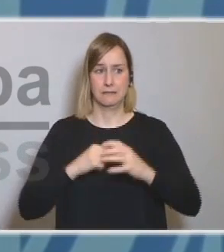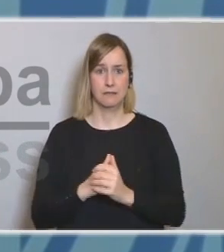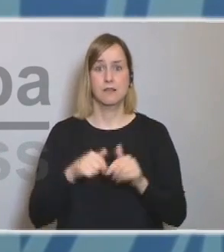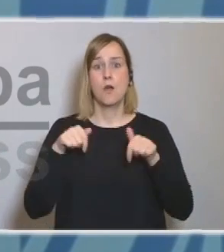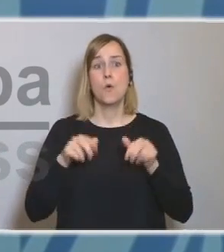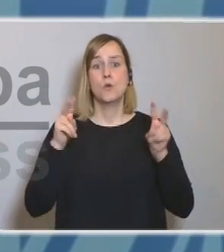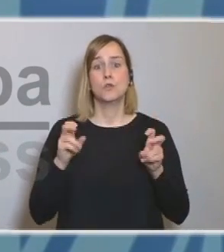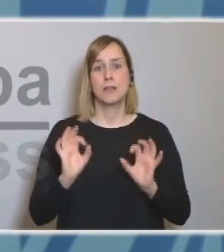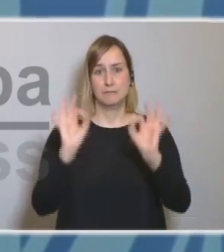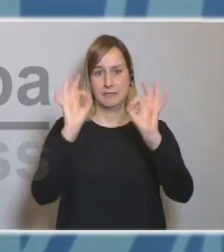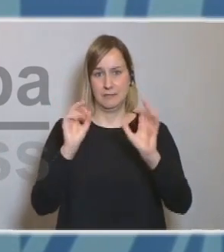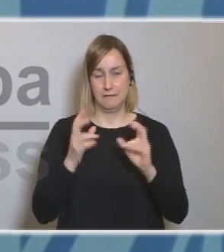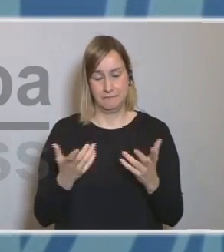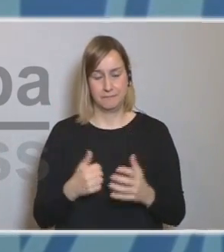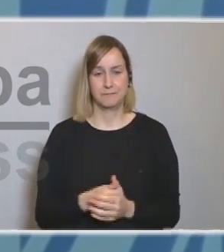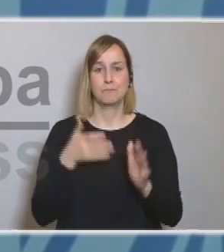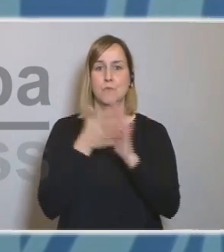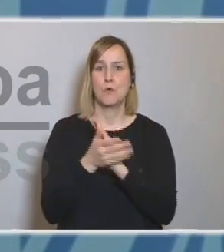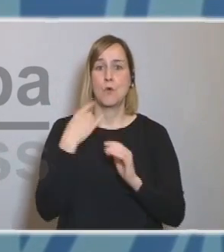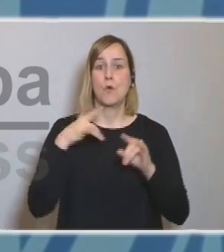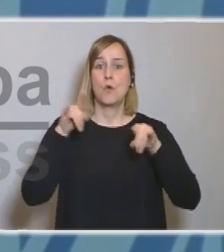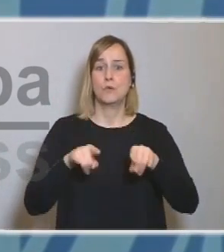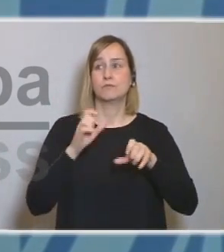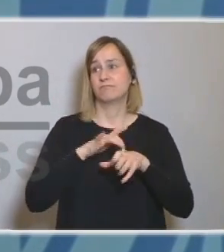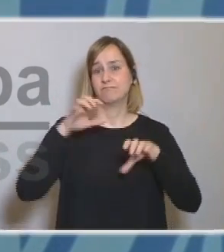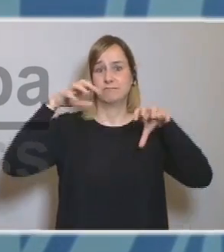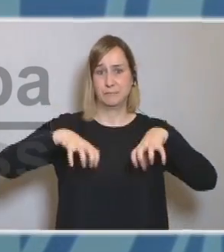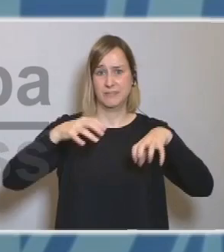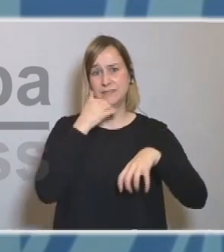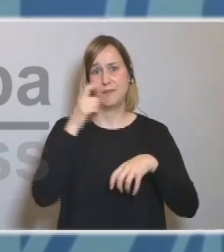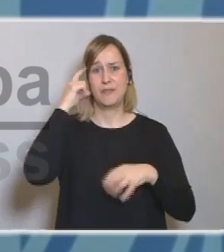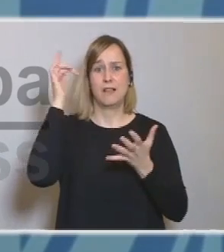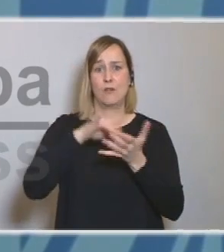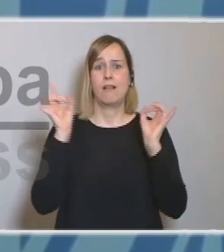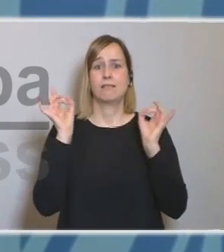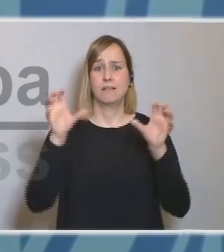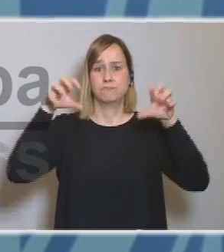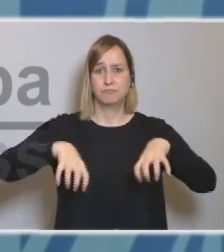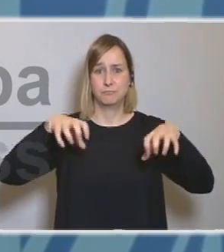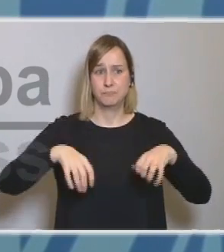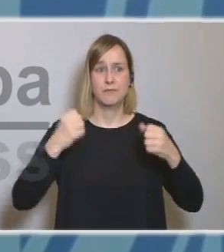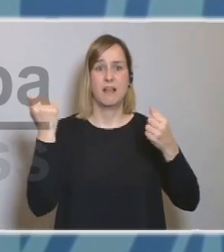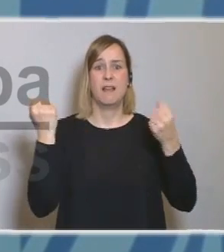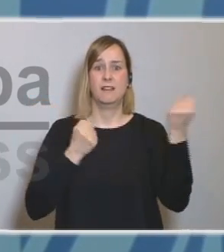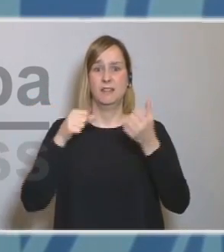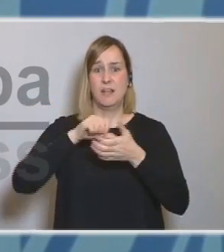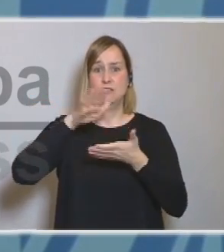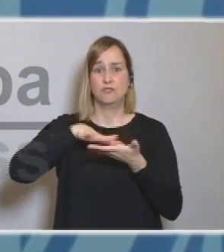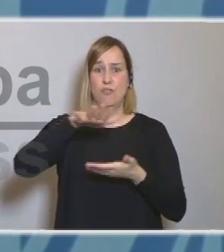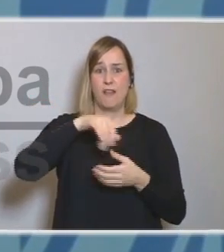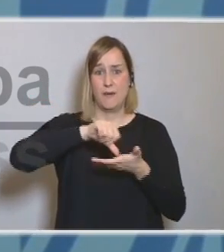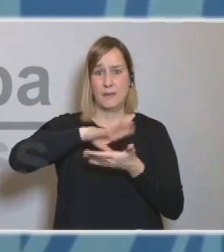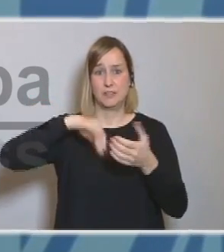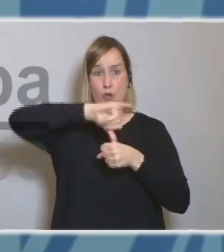capítol especial, diferent. Bàsicament perquè és un dilluns plujós. Vostè sap que els dies plujosos l'àrea metropolitana va molt més carregada pel trànsit.